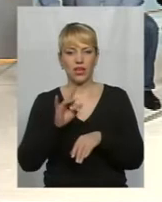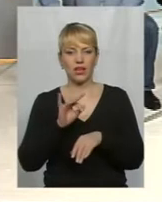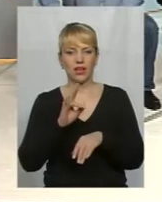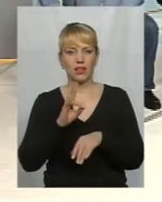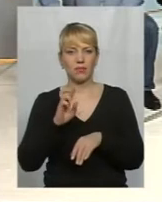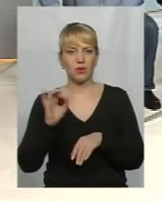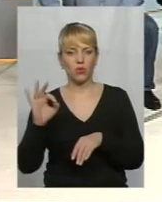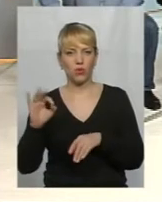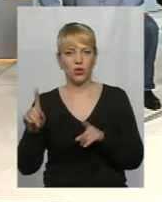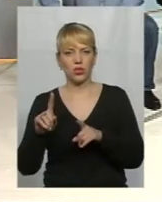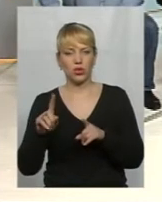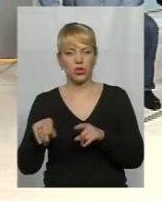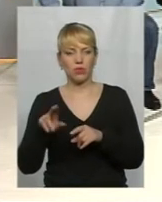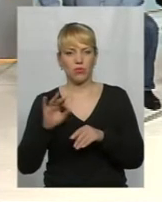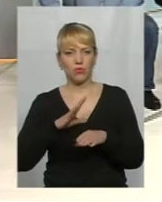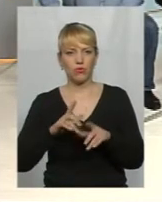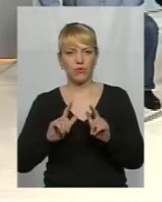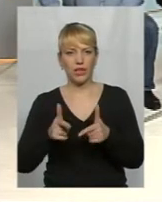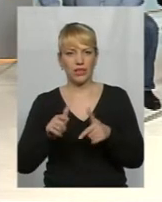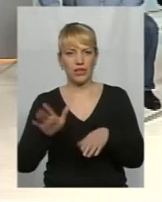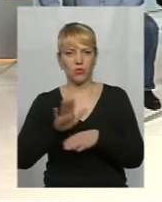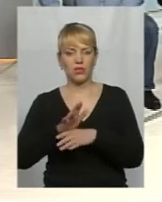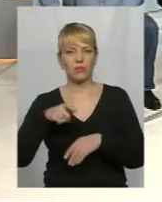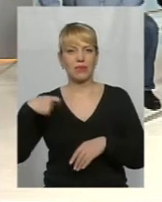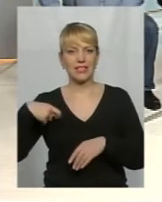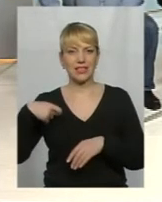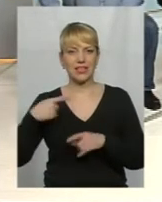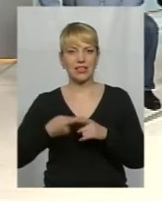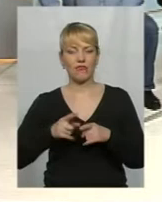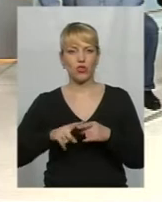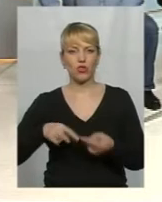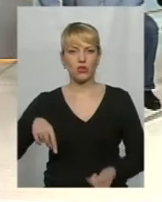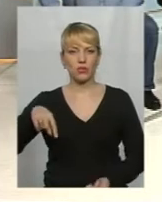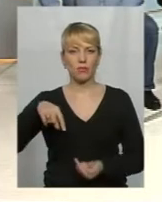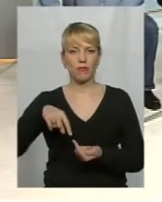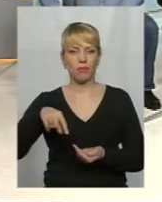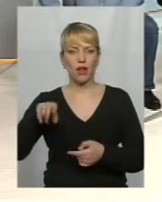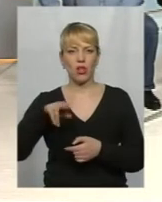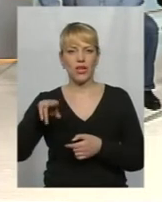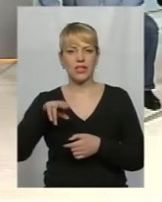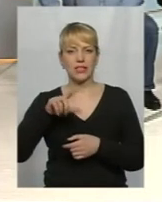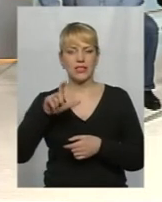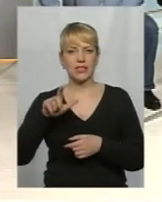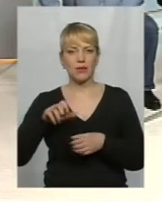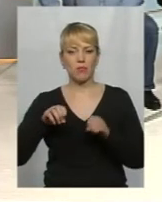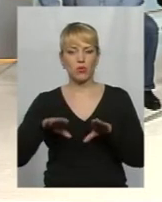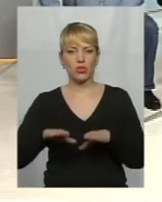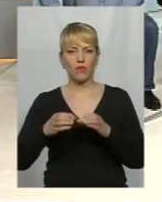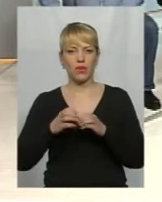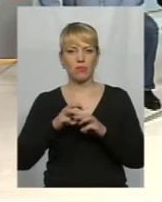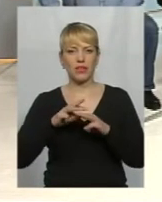яке було введено указом президента, воно співпало з установлення кередемініцій,